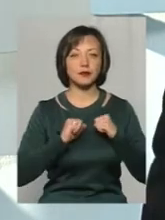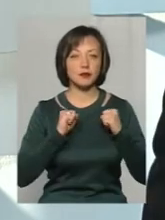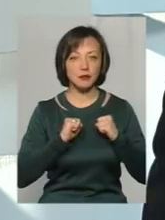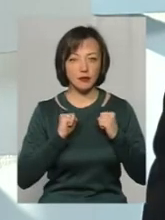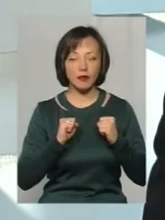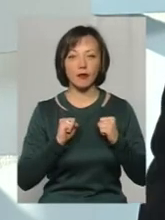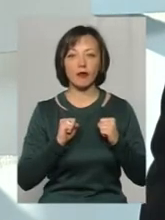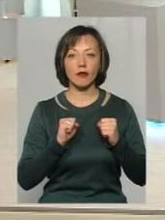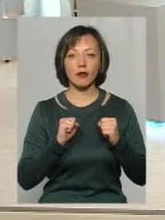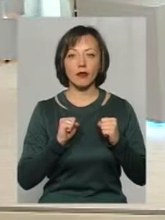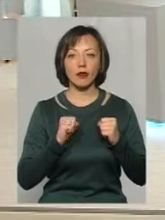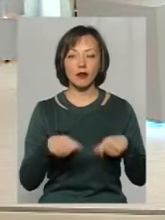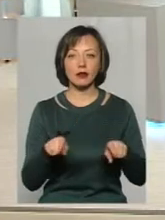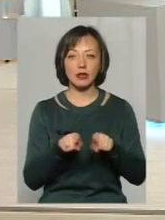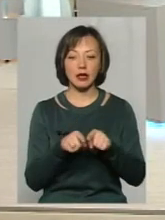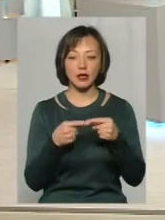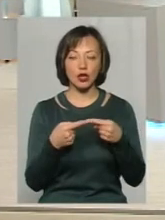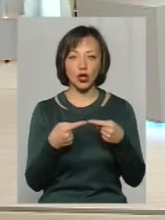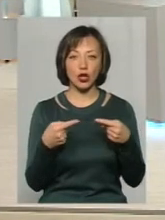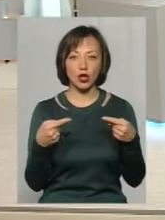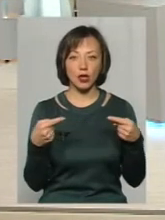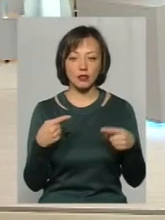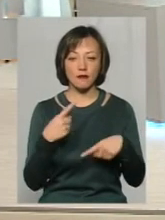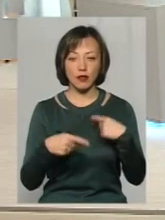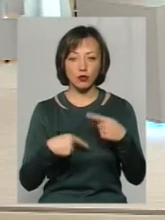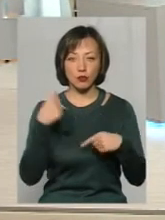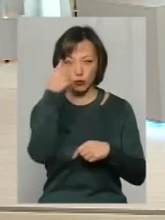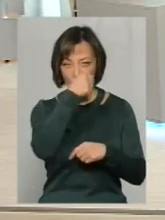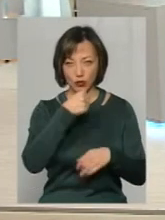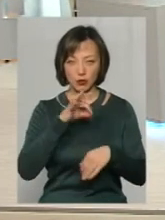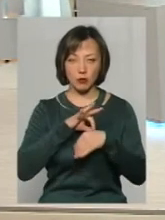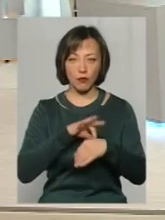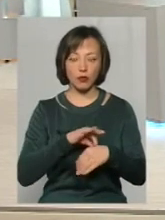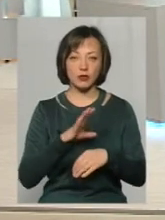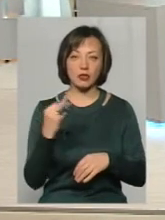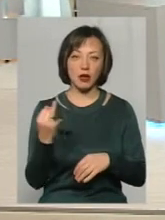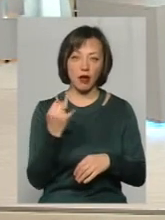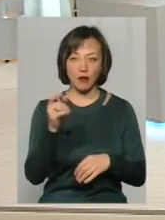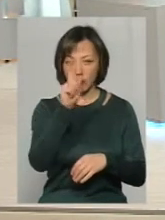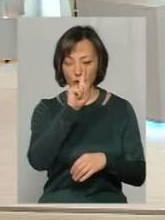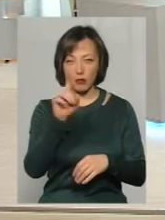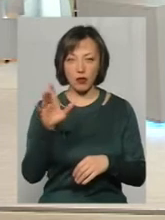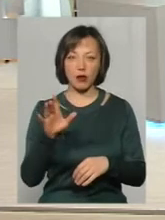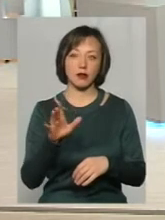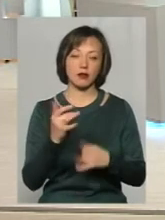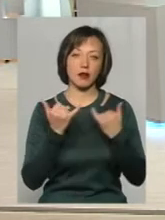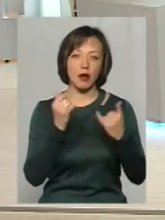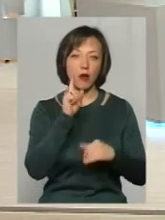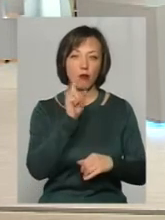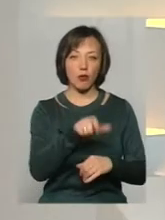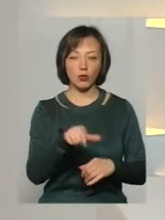Стараємося, намагаємося, такі речі і в наступному році будемо проводити, бо вони цікаві і популярні для молодь.